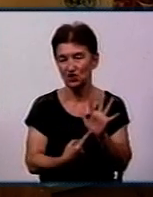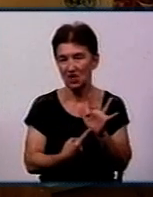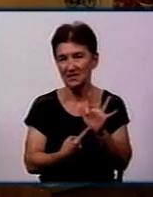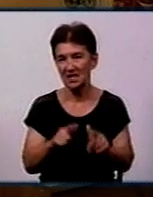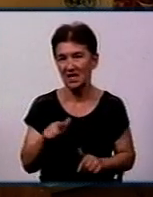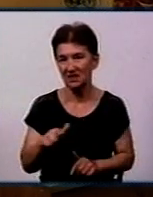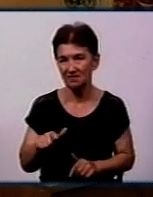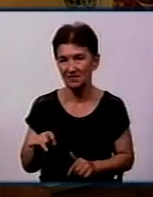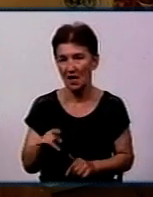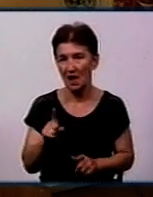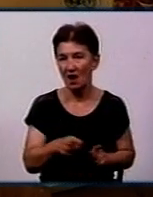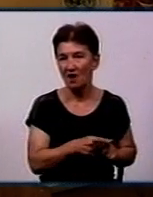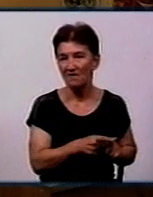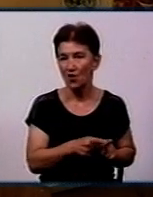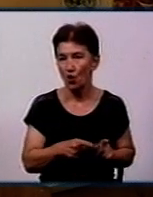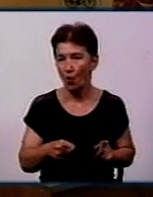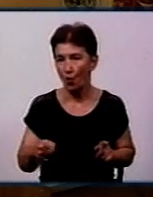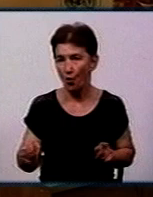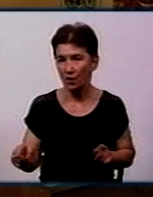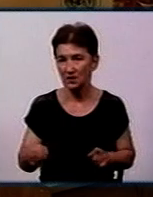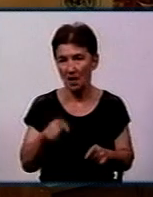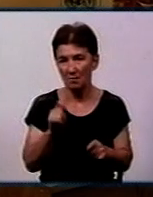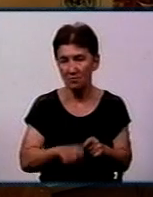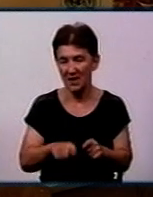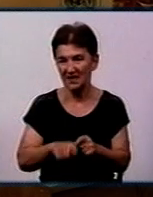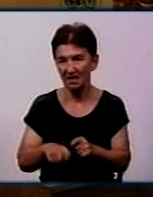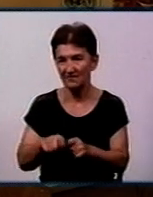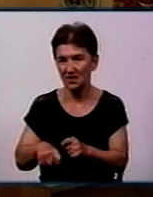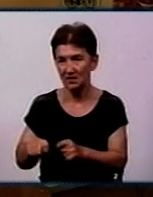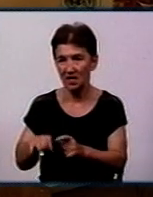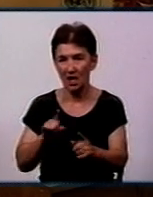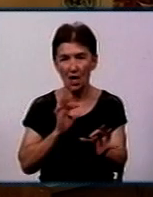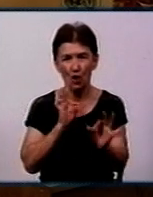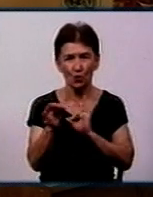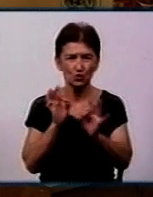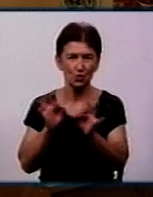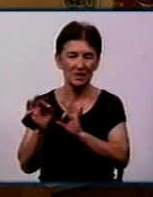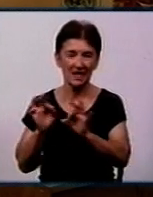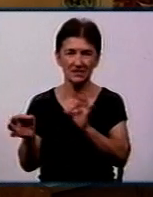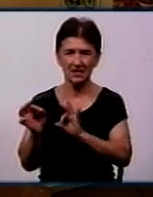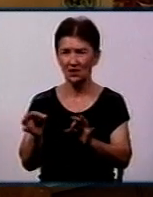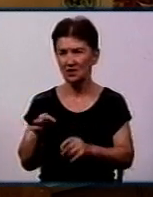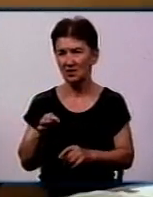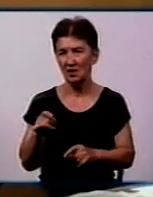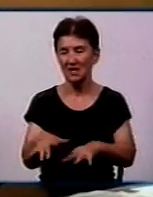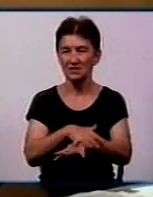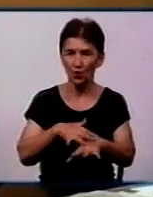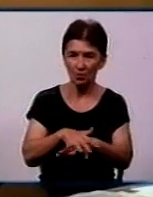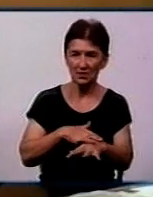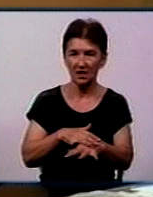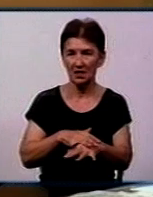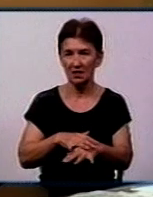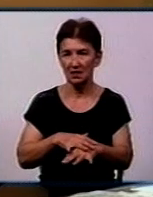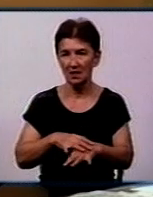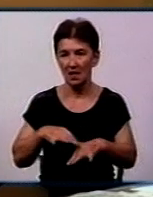Але вже в ході перевірки тарифу і консультації з членом виконавчими комітетами, громадськістю, перевізники